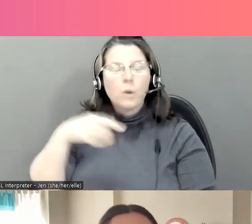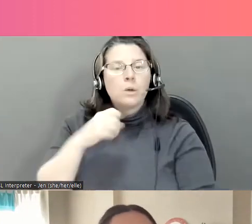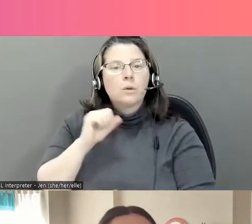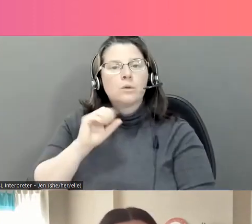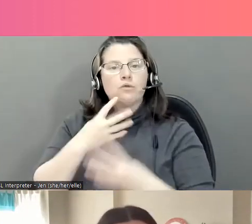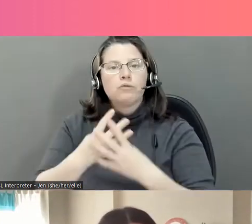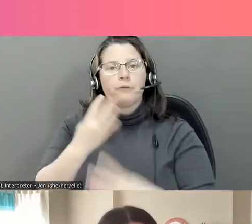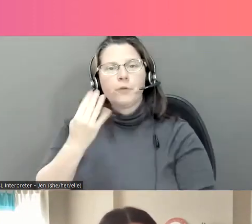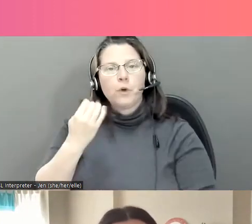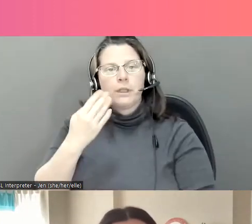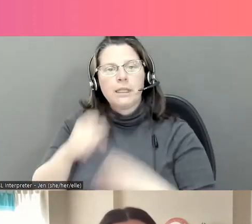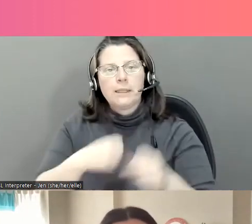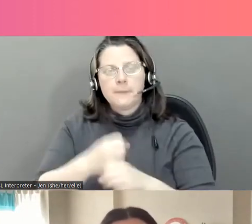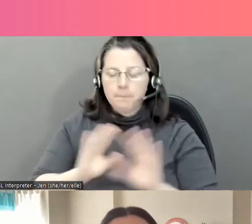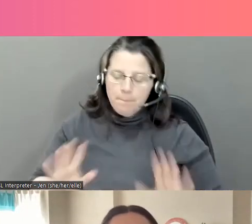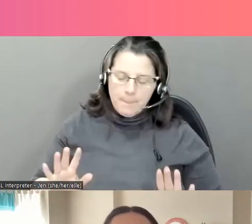effrayer.